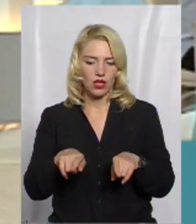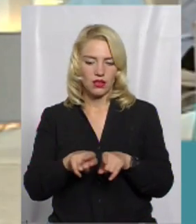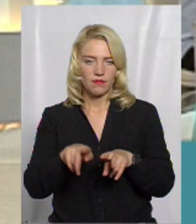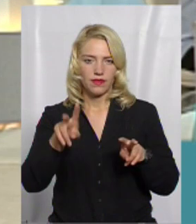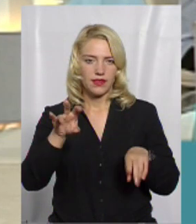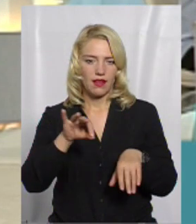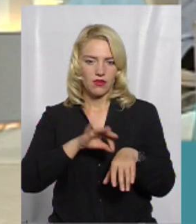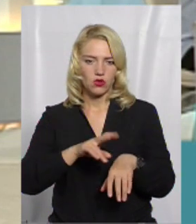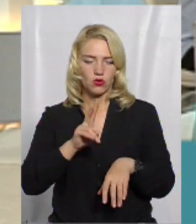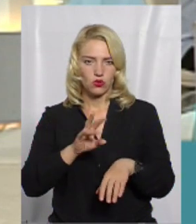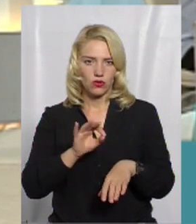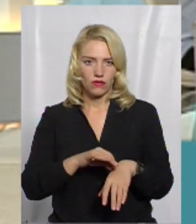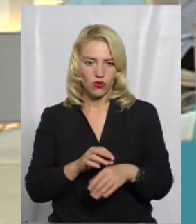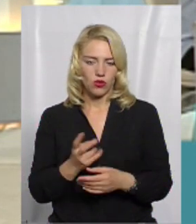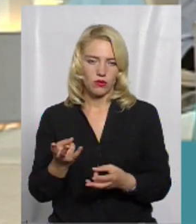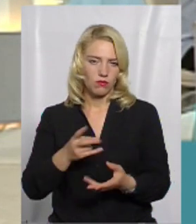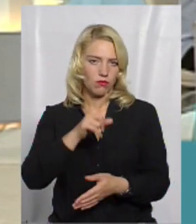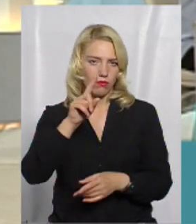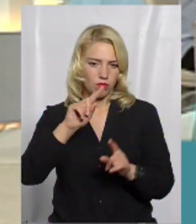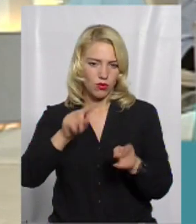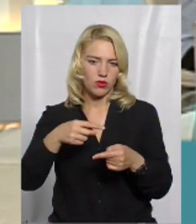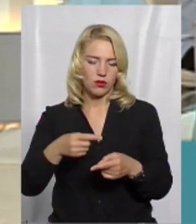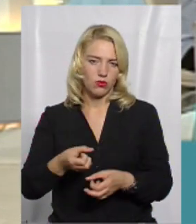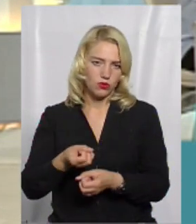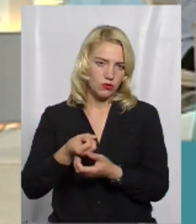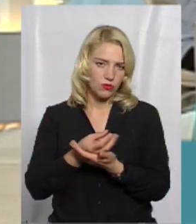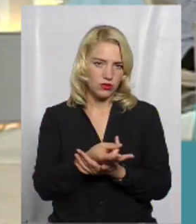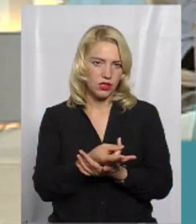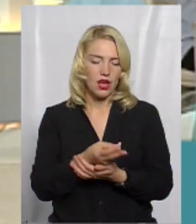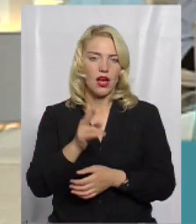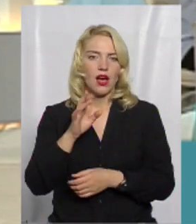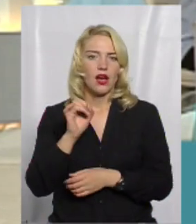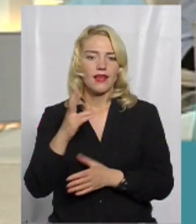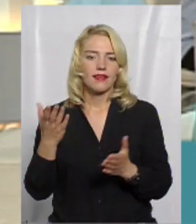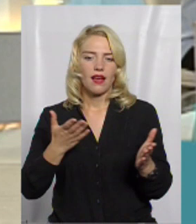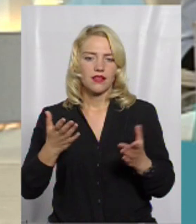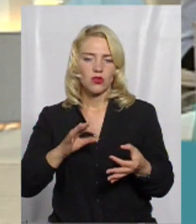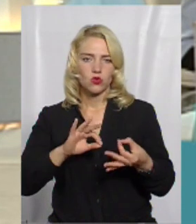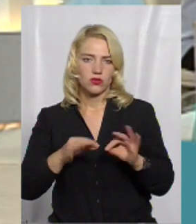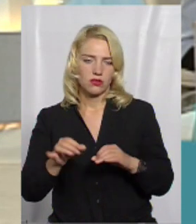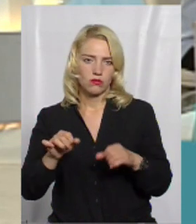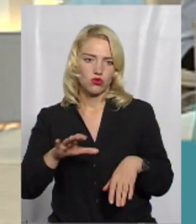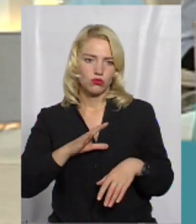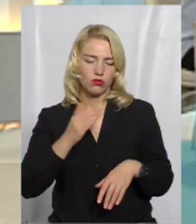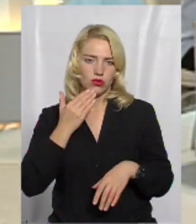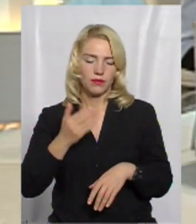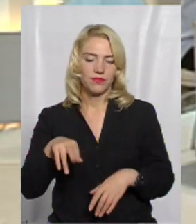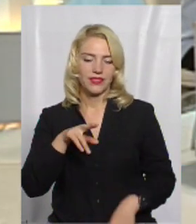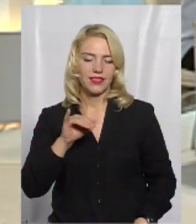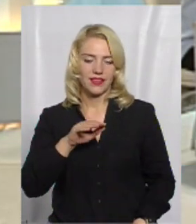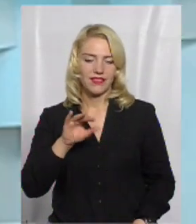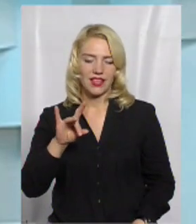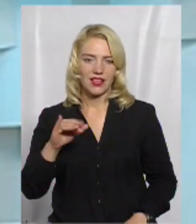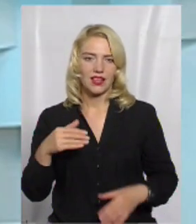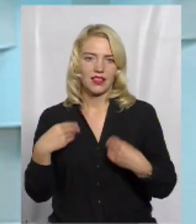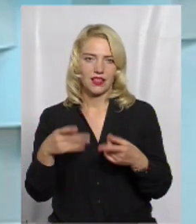діагнозом всі хворі потребують госпіталізації, спеціалізоване відділення. Які ускладнення можуть бути? Дифтерія дає